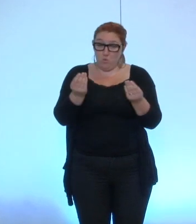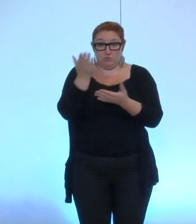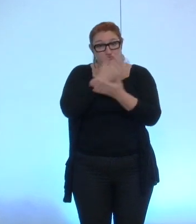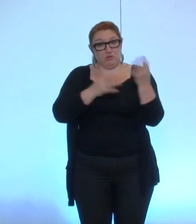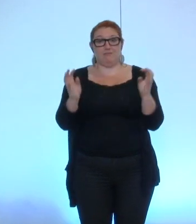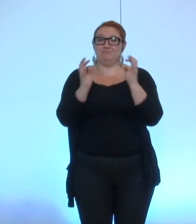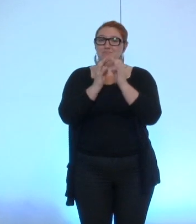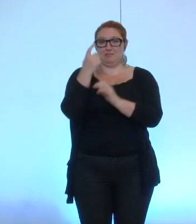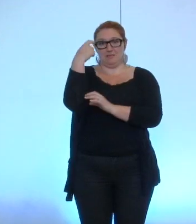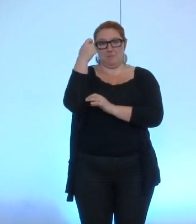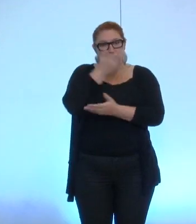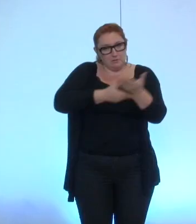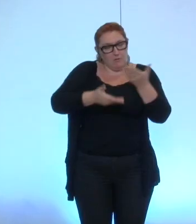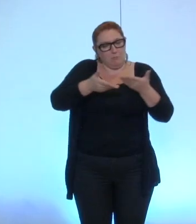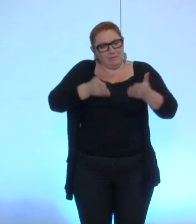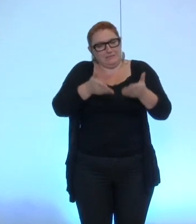Merci.